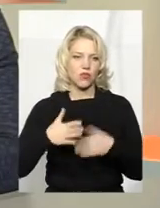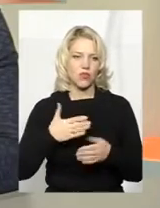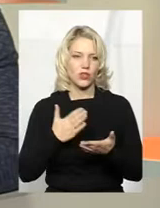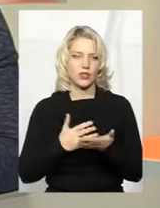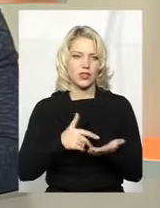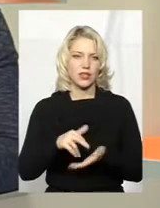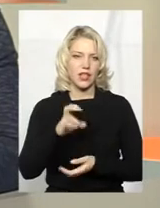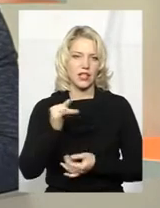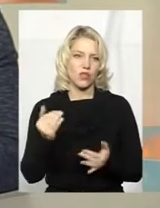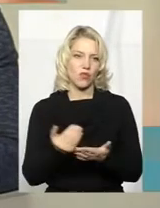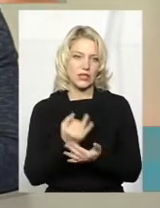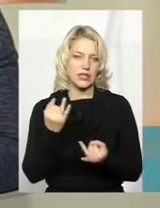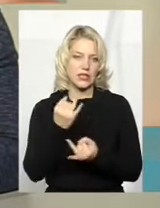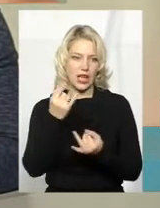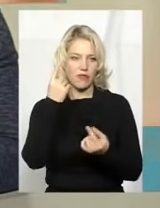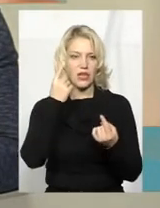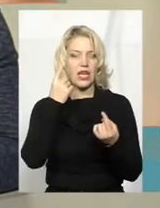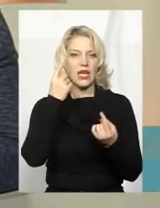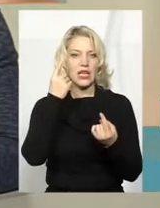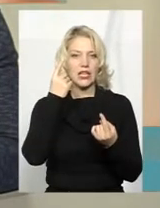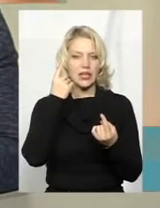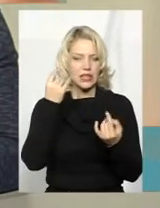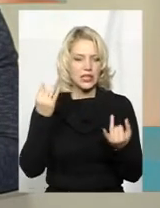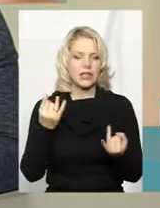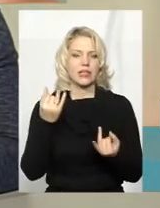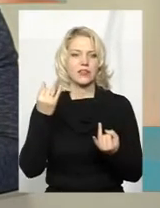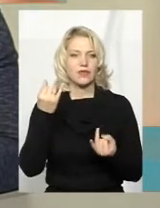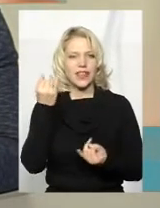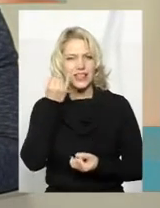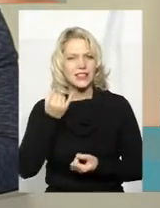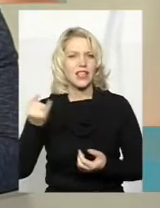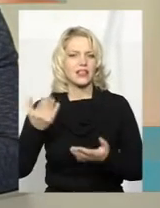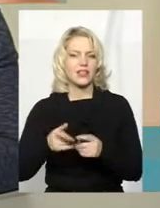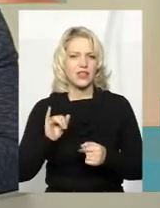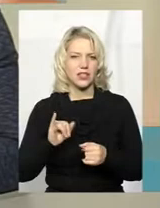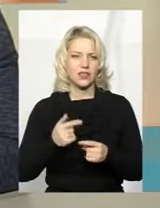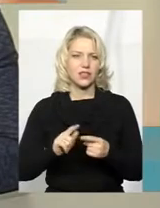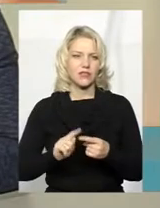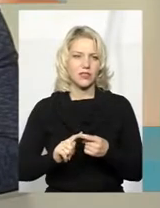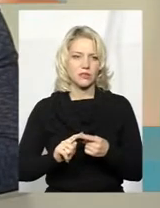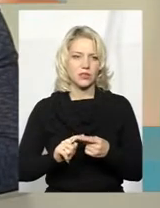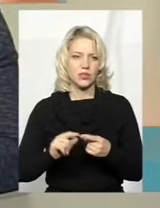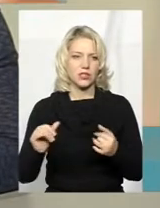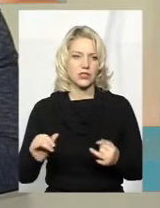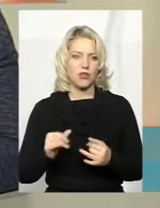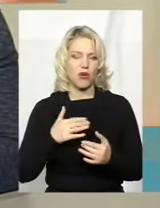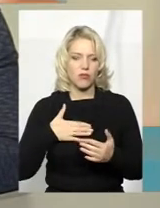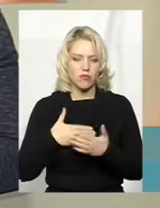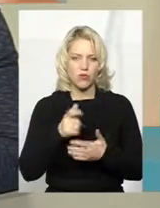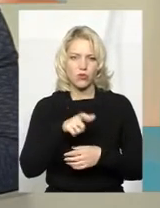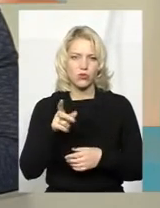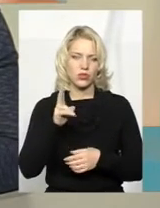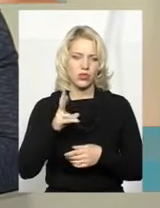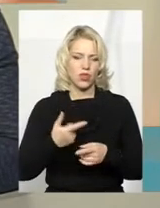нові цікаві ініціативи, йде на зустріч і громадським організаціям, і взагалі ініціативним людям. Особливо, якщо це